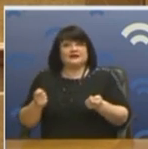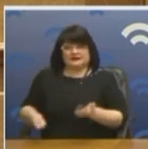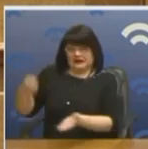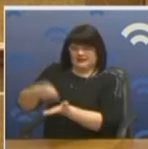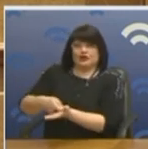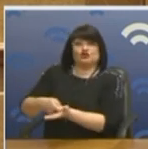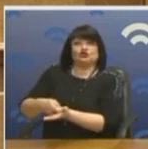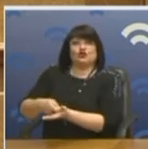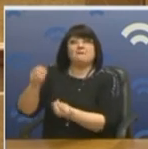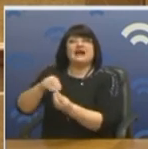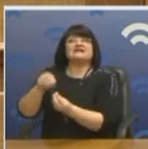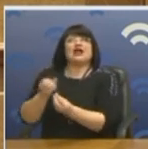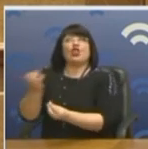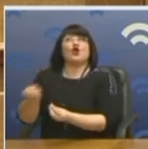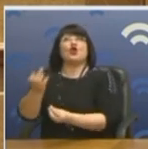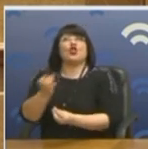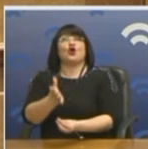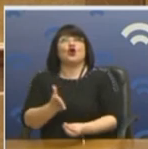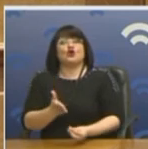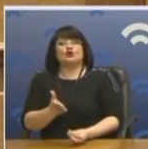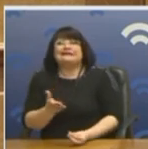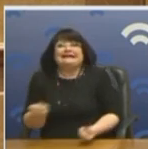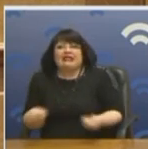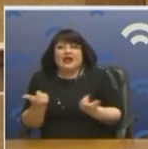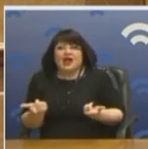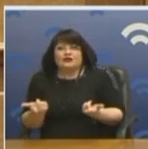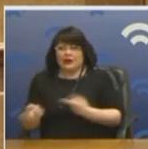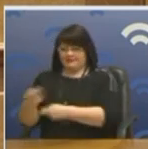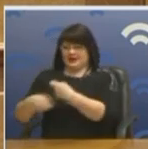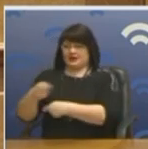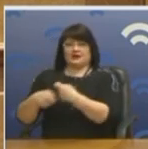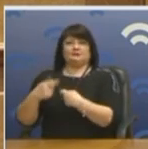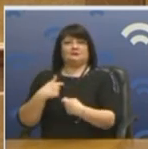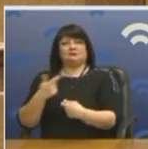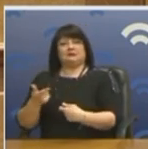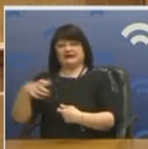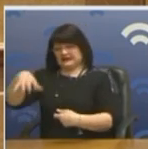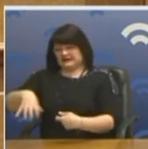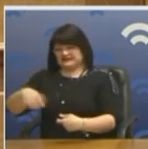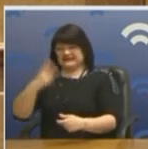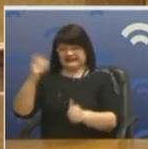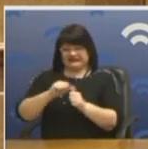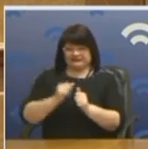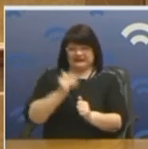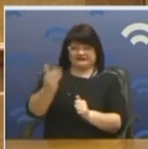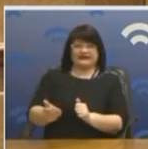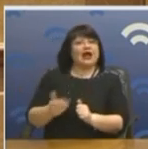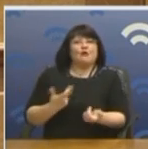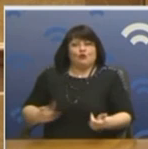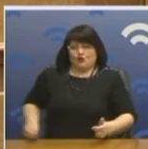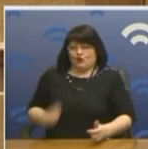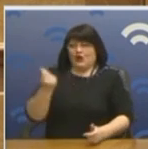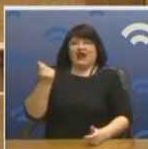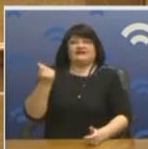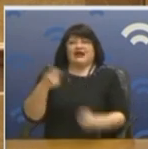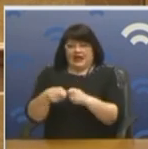την Πάσχα. Ξέρετε, με ασπυρίνες τη χάγκρα δεν τη λύνεις. Δεν γίνεται. Αν φτήσετε τρεις μήνες, να πειρώσω εγώ επιταγές μετά από